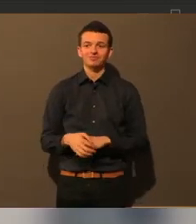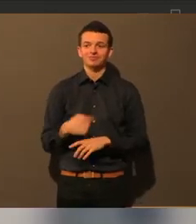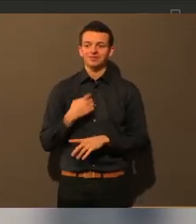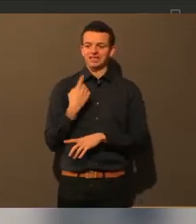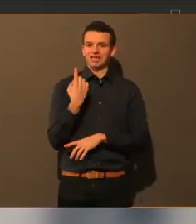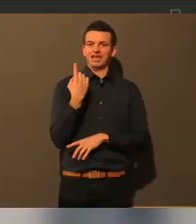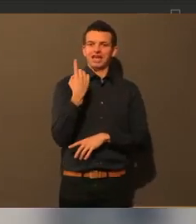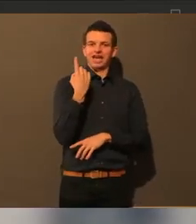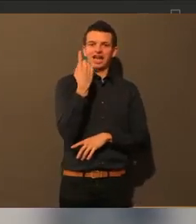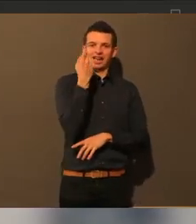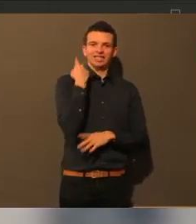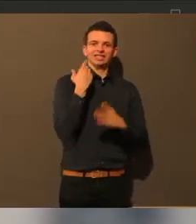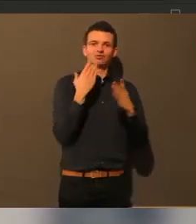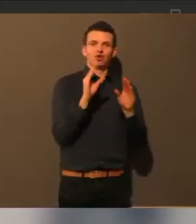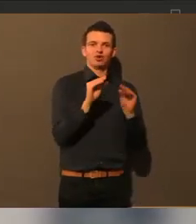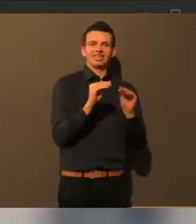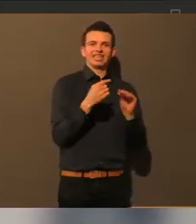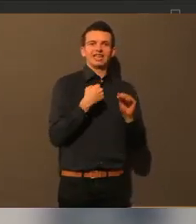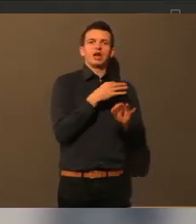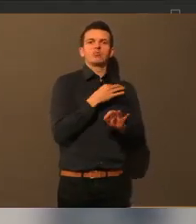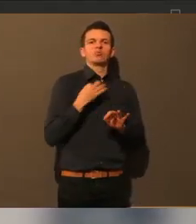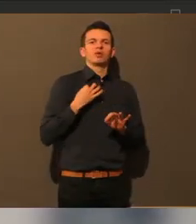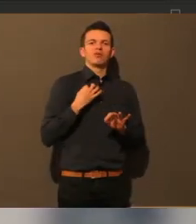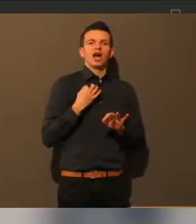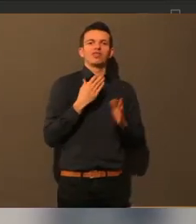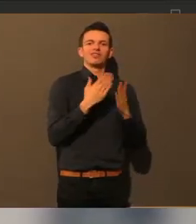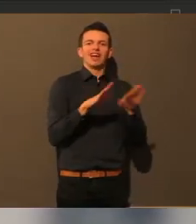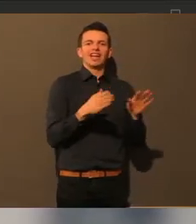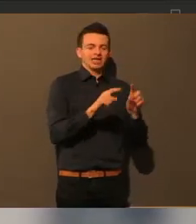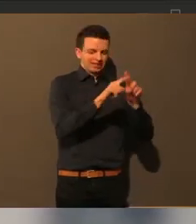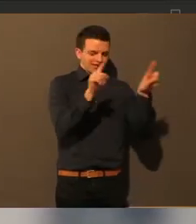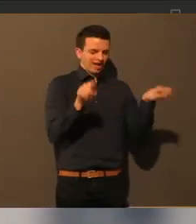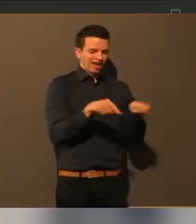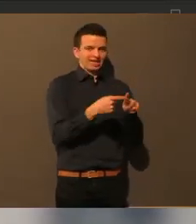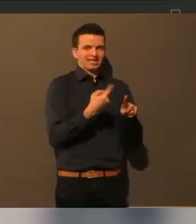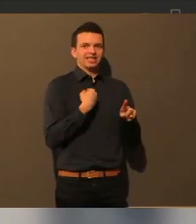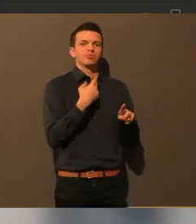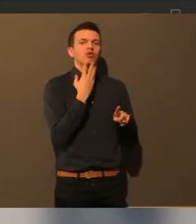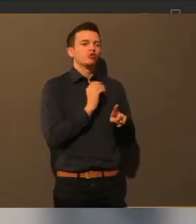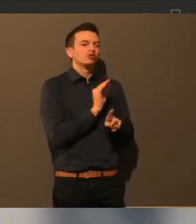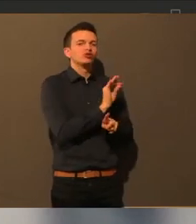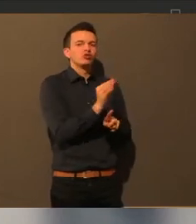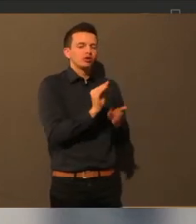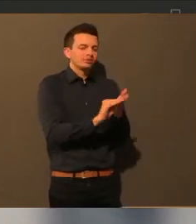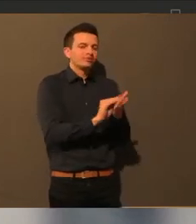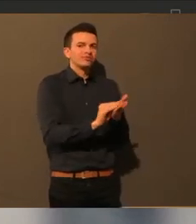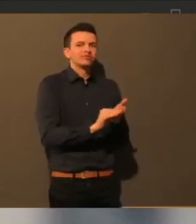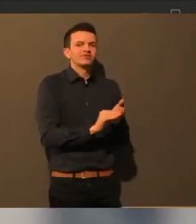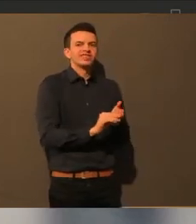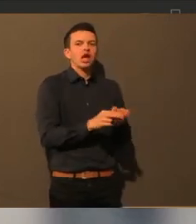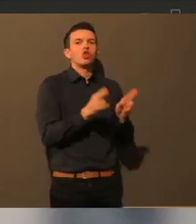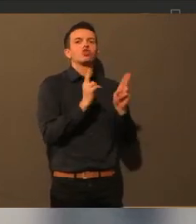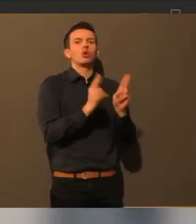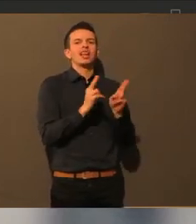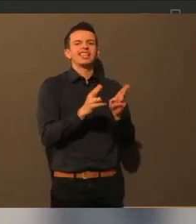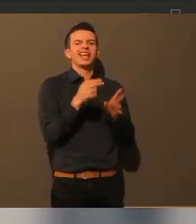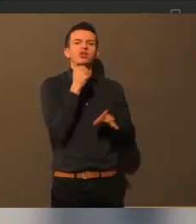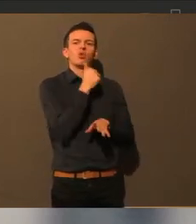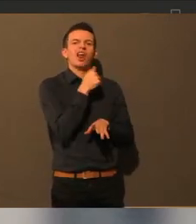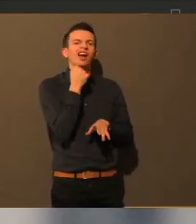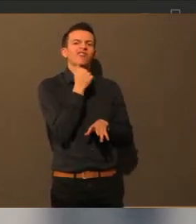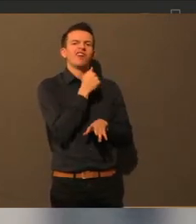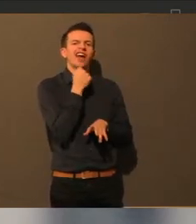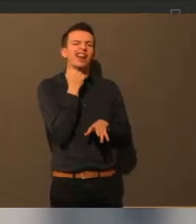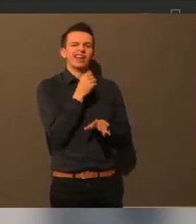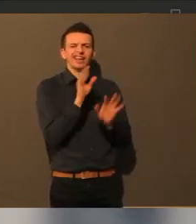privaten Weihnachtskarten geschrieben und habe immer dann als Wunsch reingeschrieben, ich wünsche für das nächste Jahr Normalität und Langeweile. Das wünsche ich mir